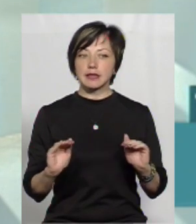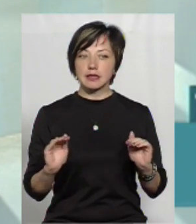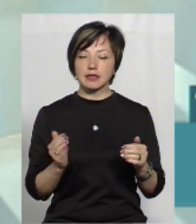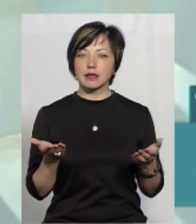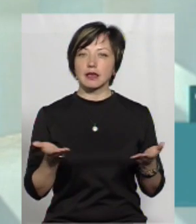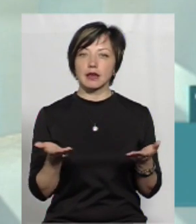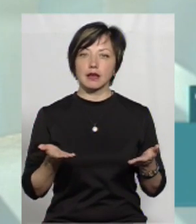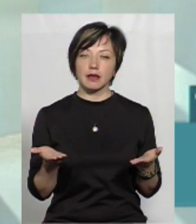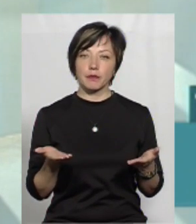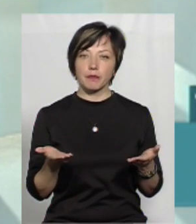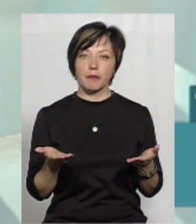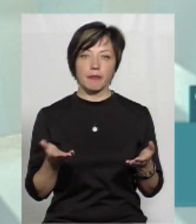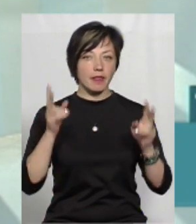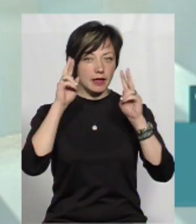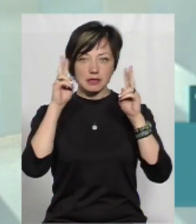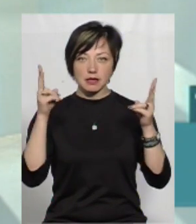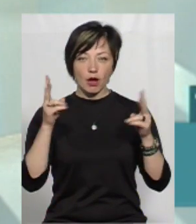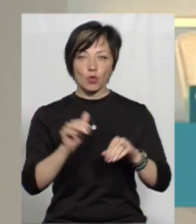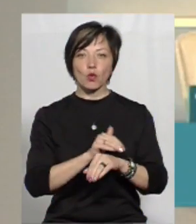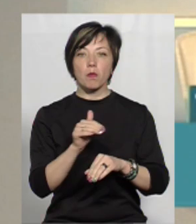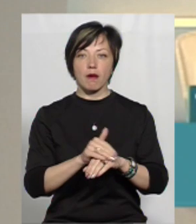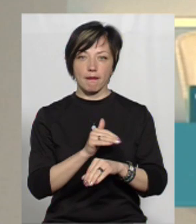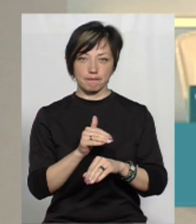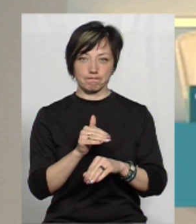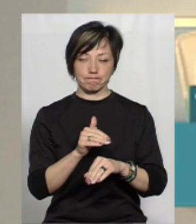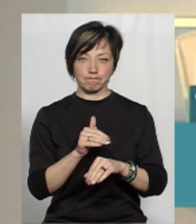які не знають якоїсь добра.